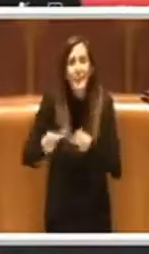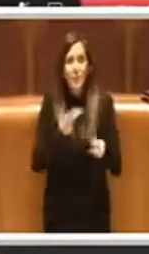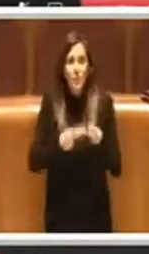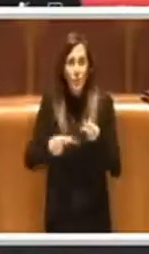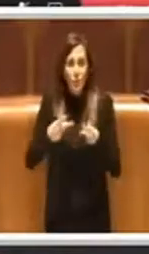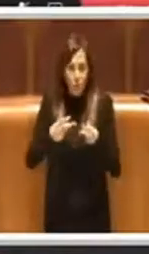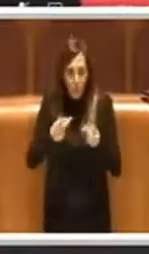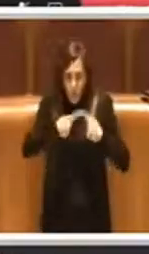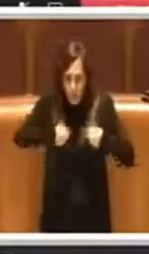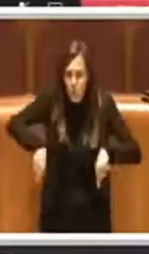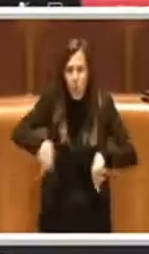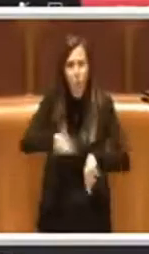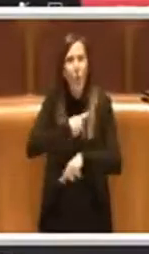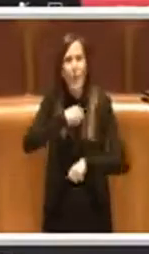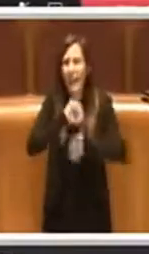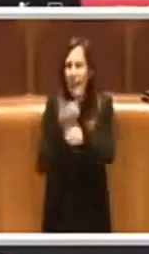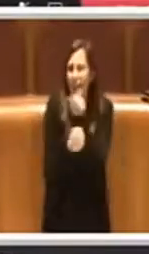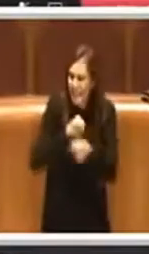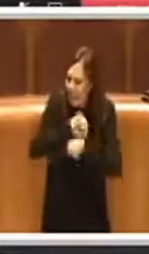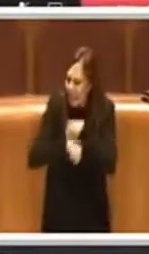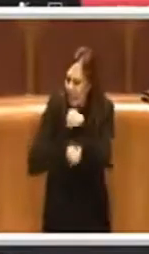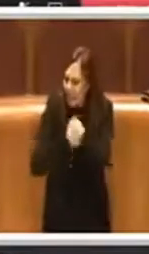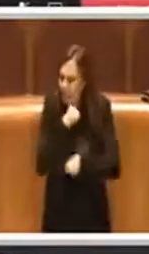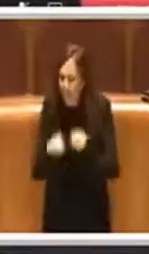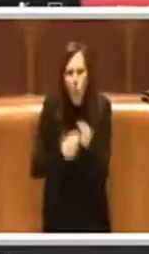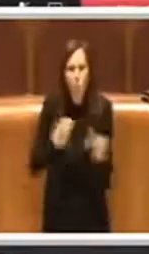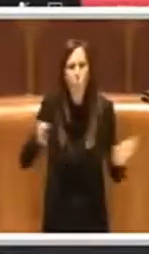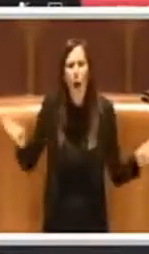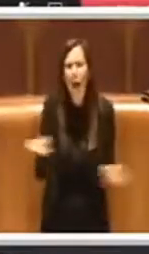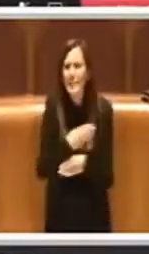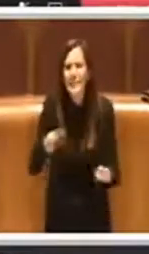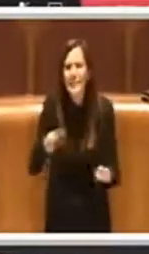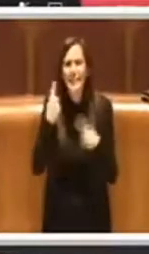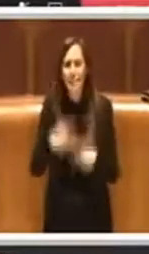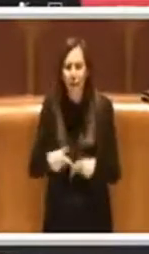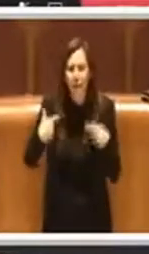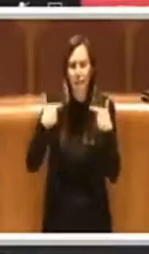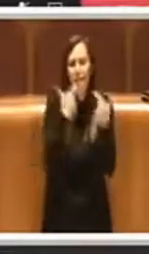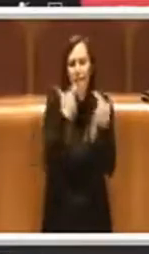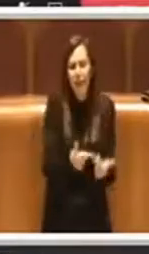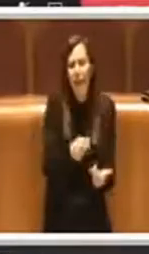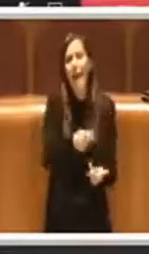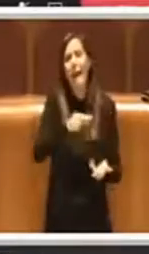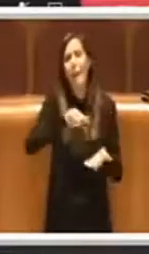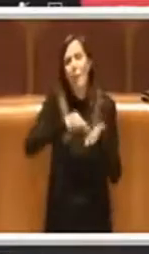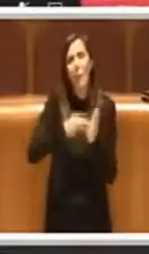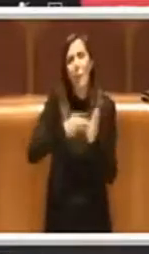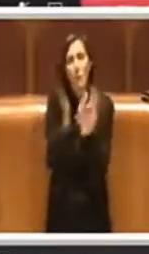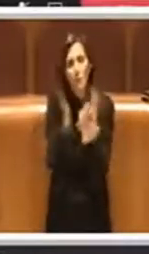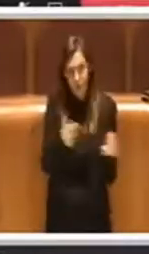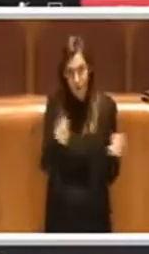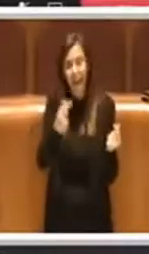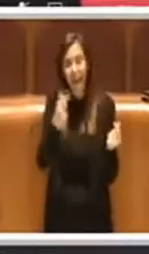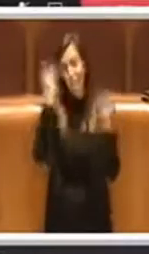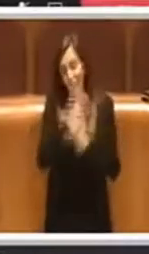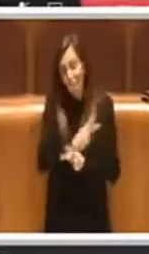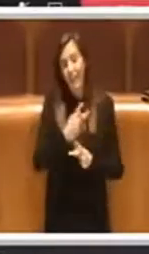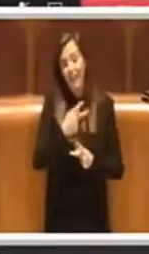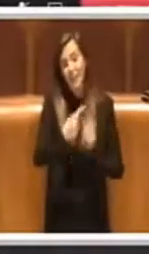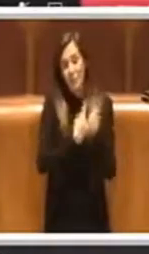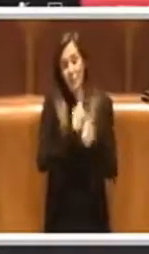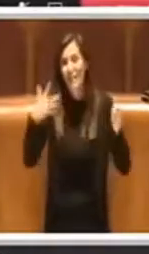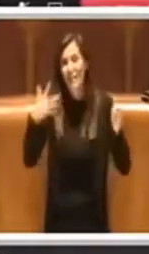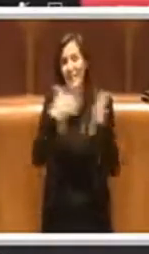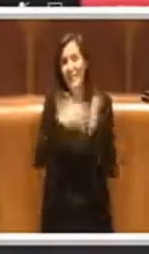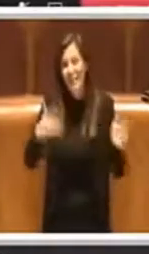tutte le azioni possibili e immaginabili per cercare di risolvere una situazione che è oggettivamente difficile e ad oggi ha